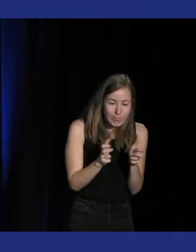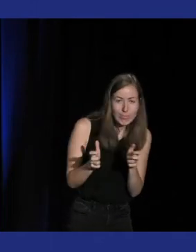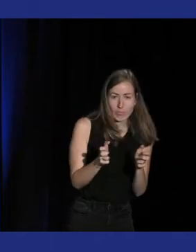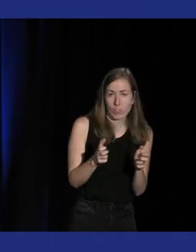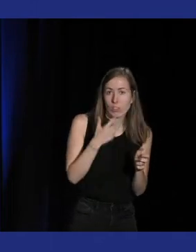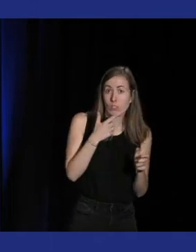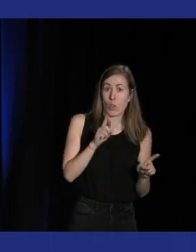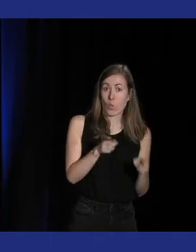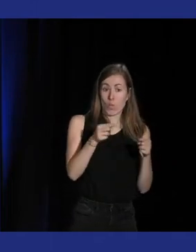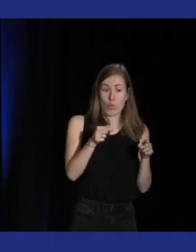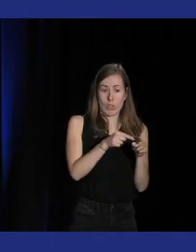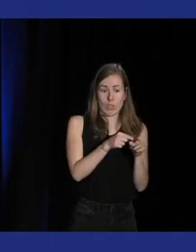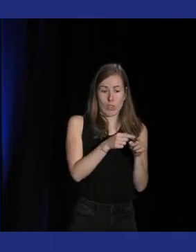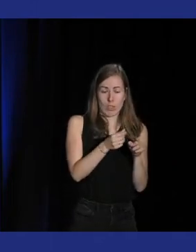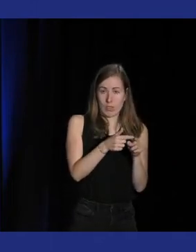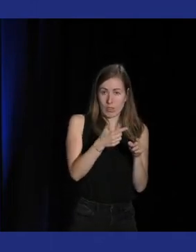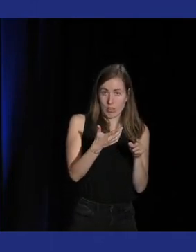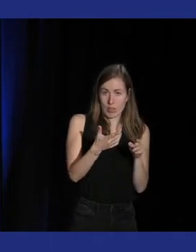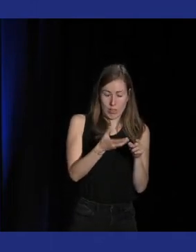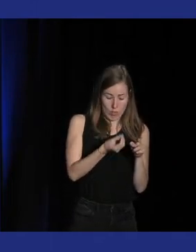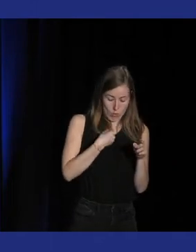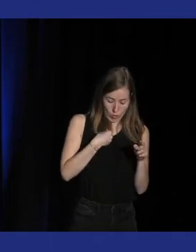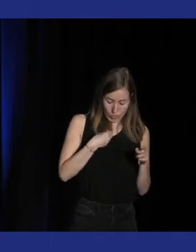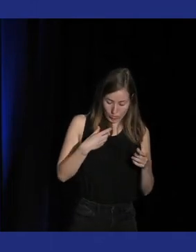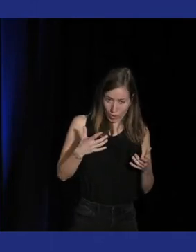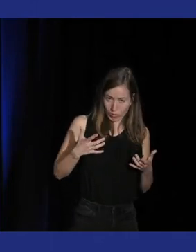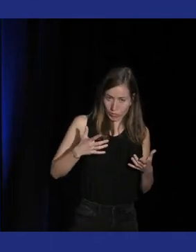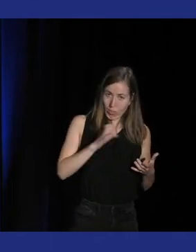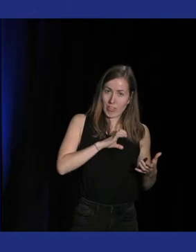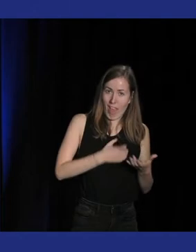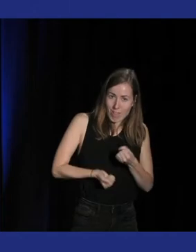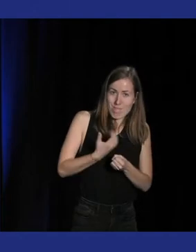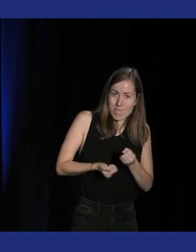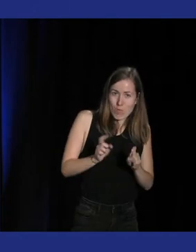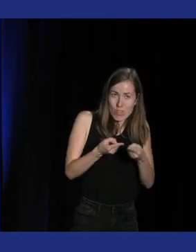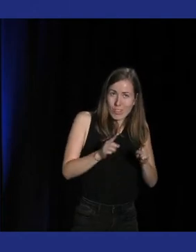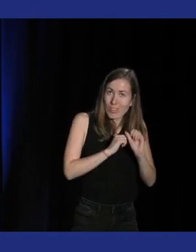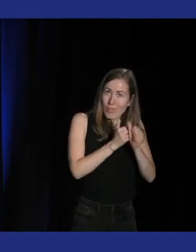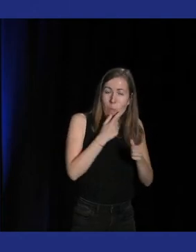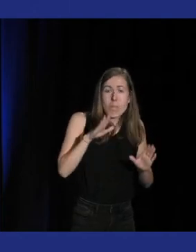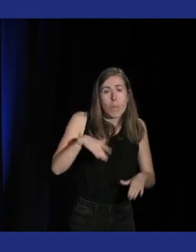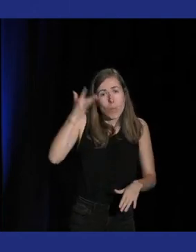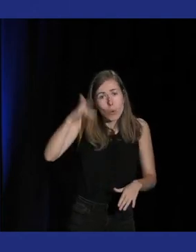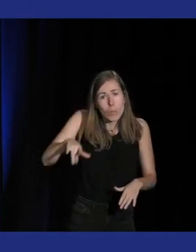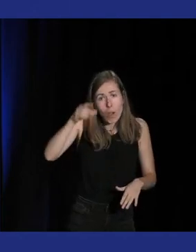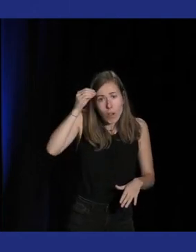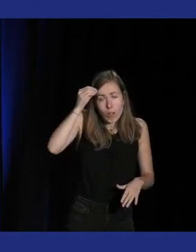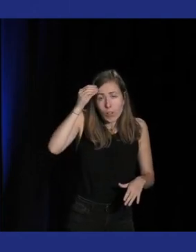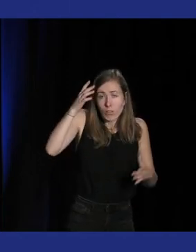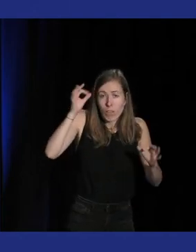le cœur du jeu c'est jouer jouer de la musique essayer de jouer de la musique sans rien y connaître sans vraiment